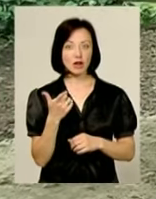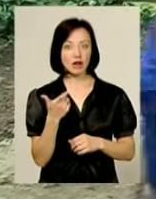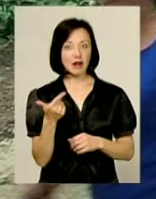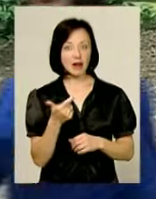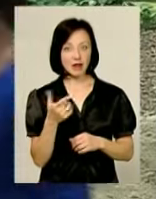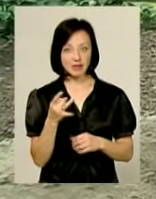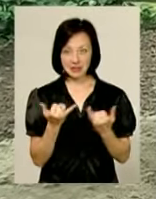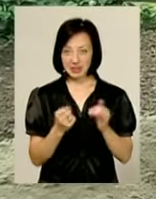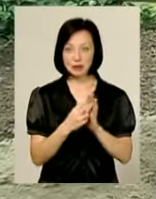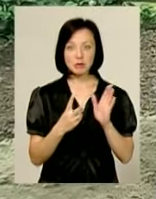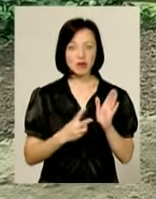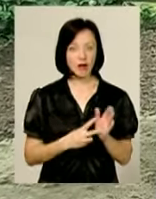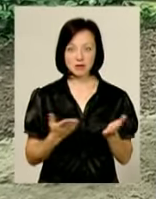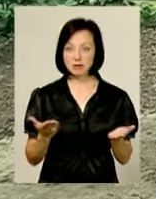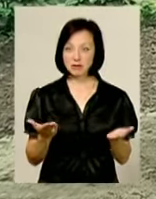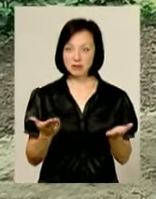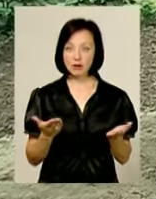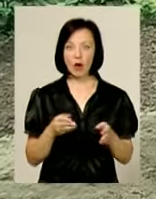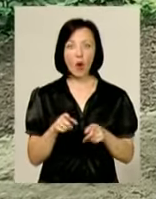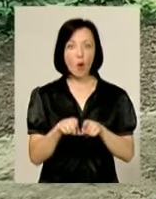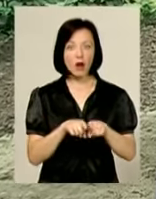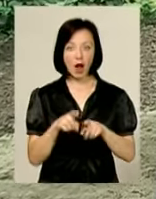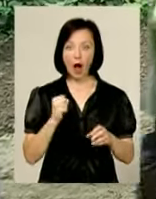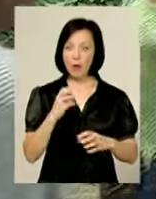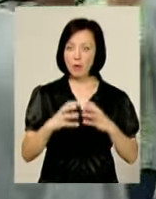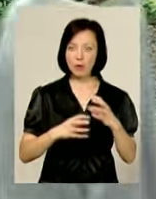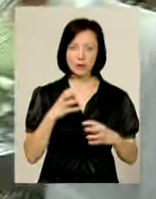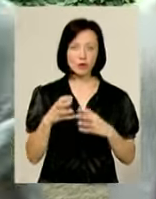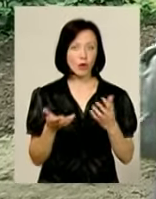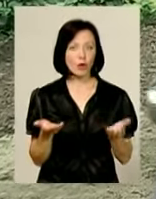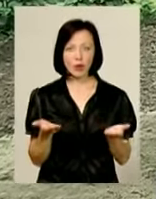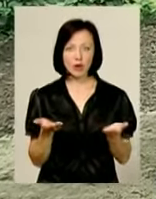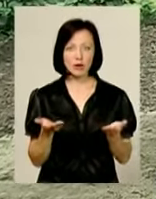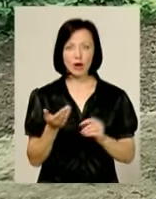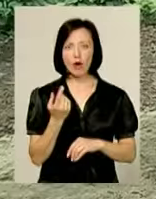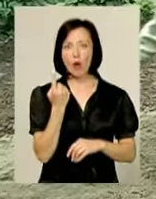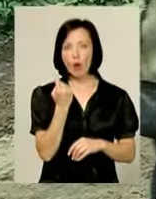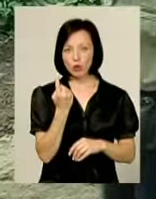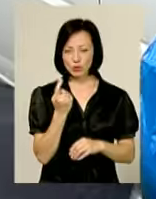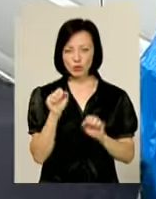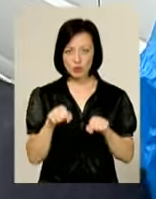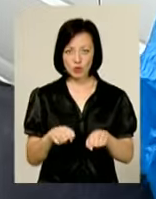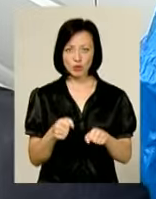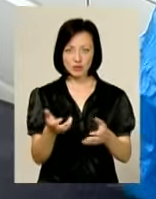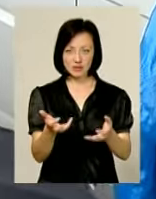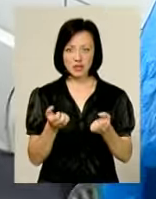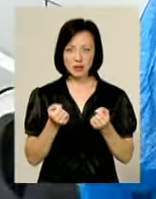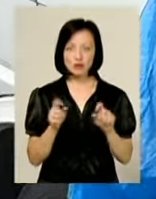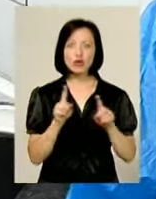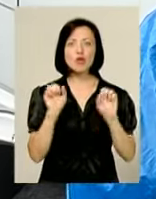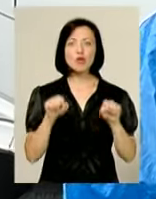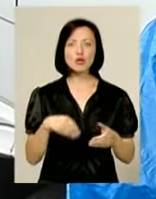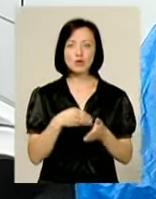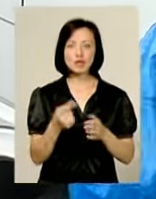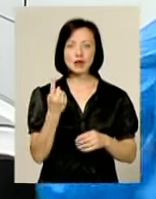чи 17 зараз огірки. А помідори? Одну можу взяти». «Що можна купити